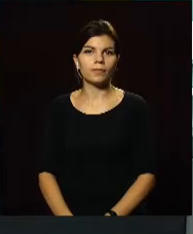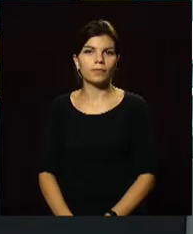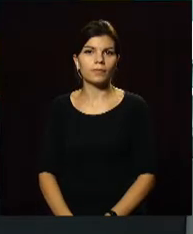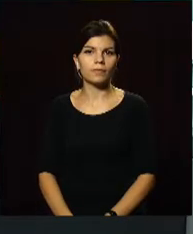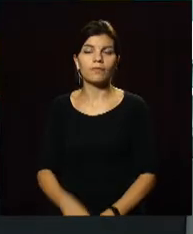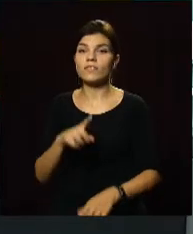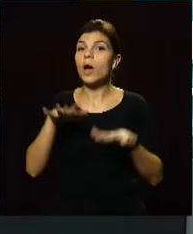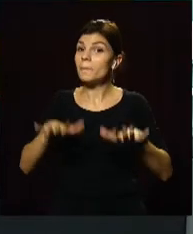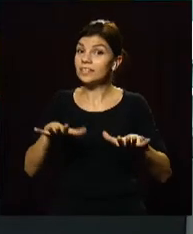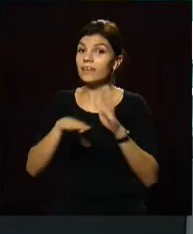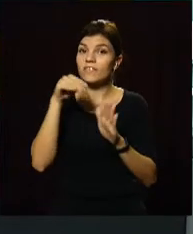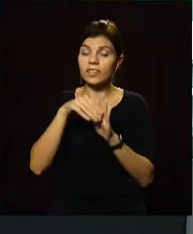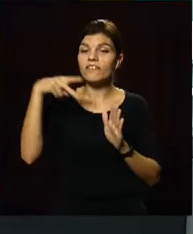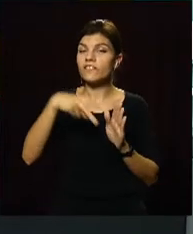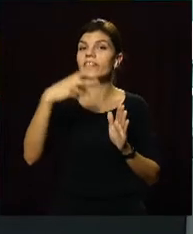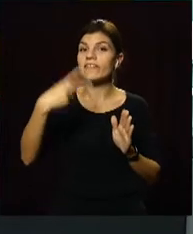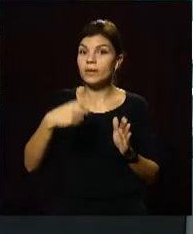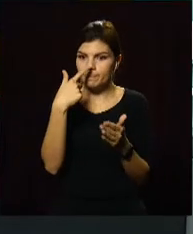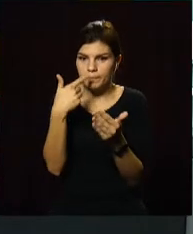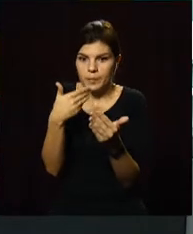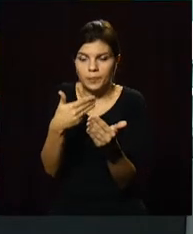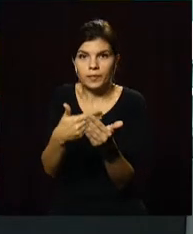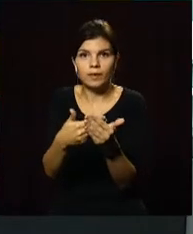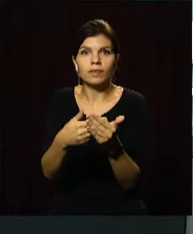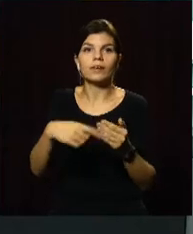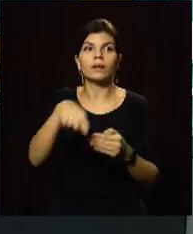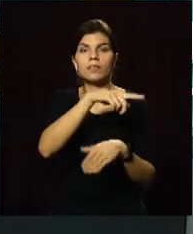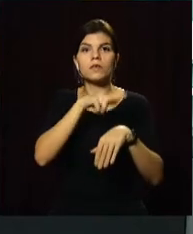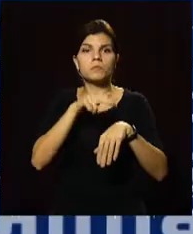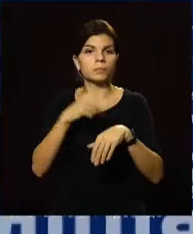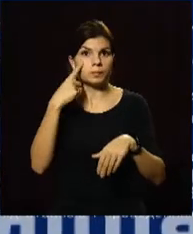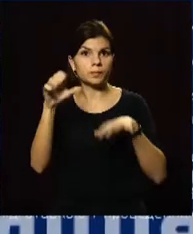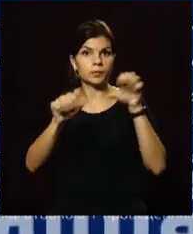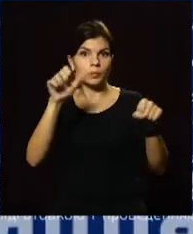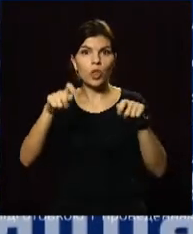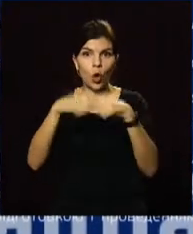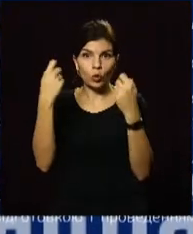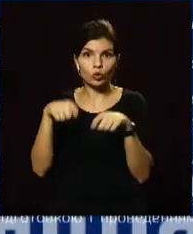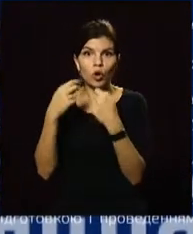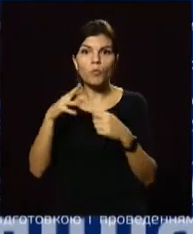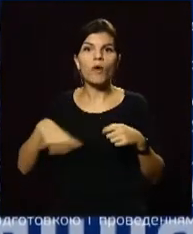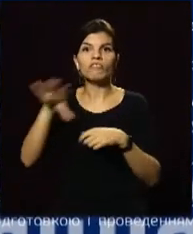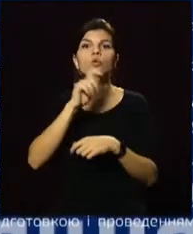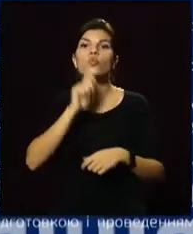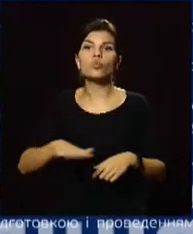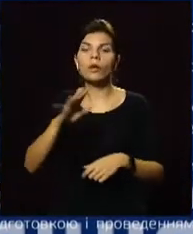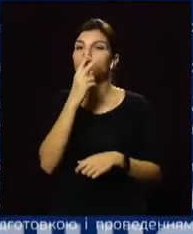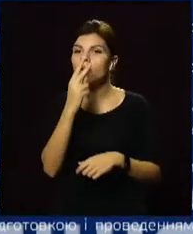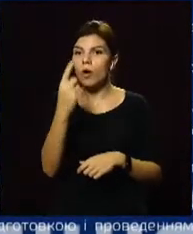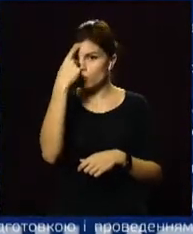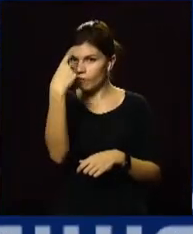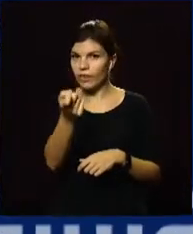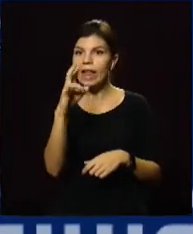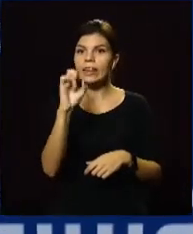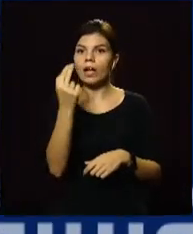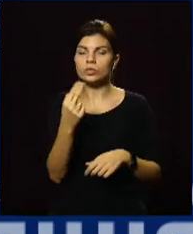Місцеві вибори 2020 наближаються. Правоохоронці фіксують порушення виборчого процесу по всій країні, йдеться в повідомленні